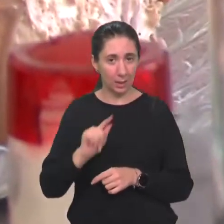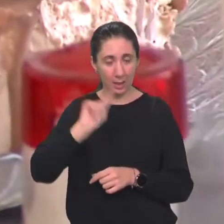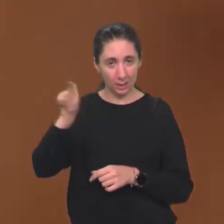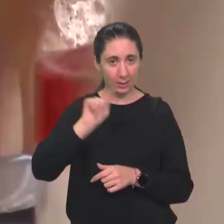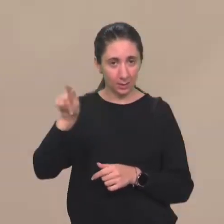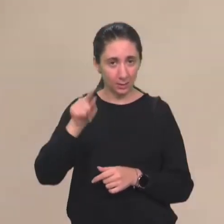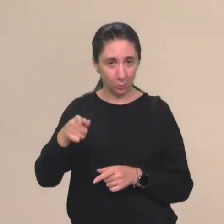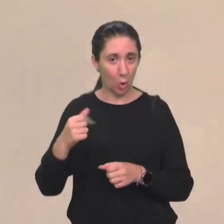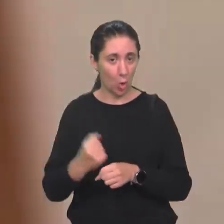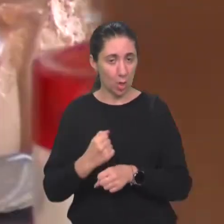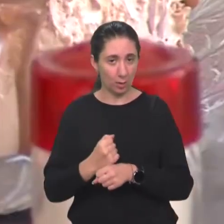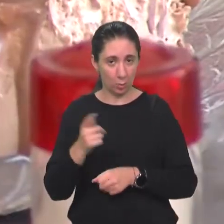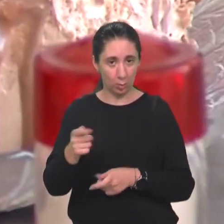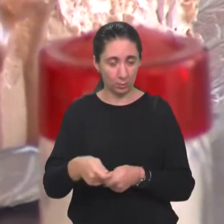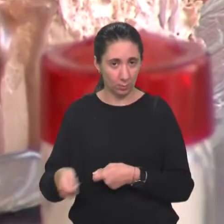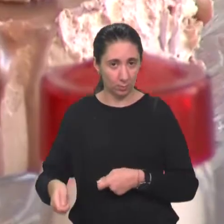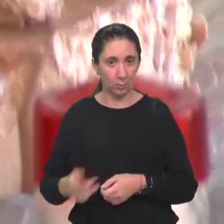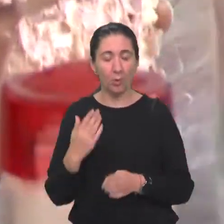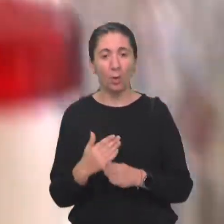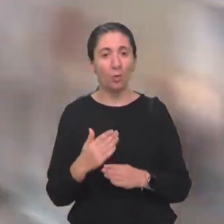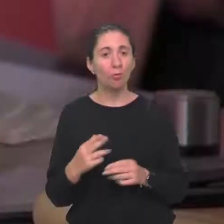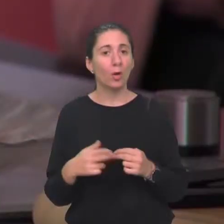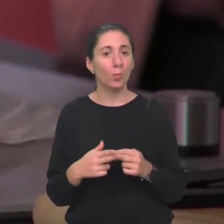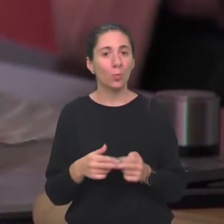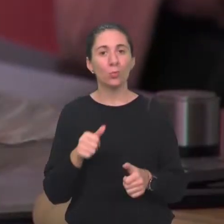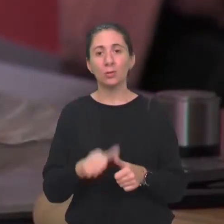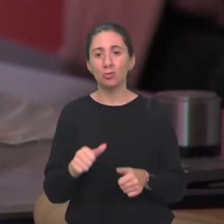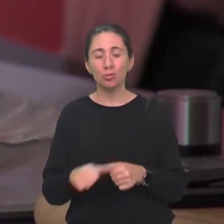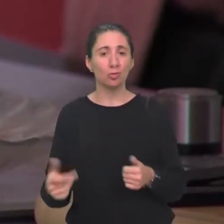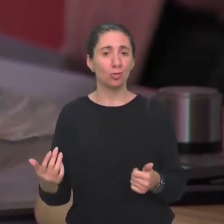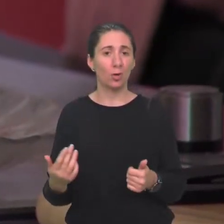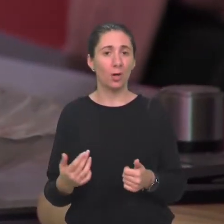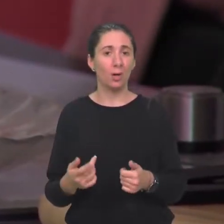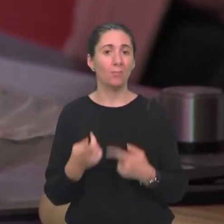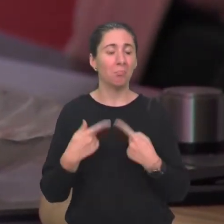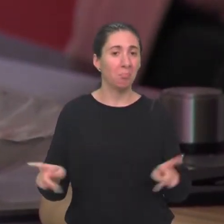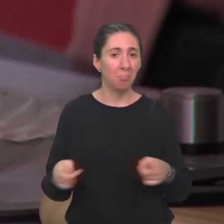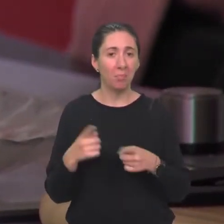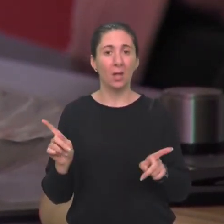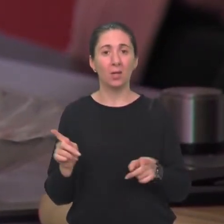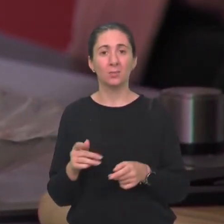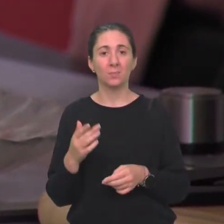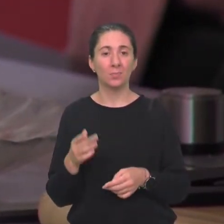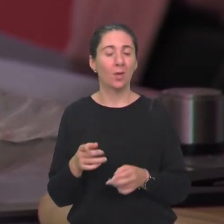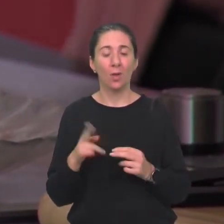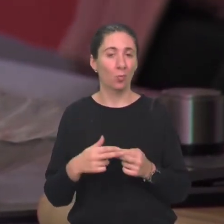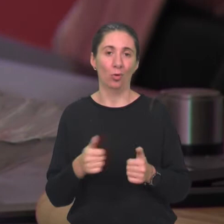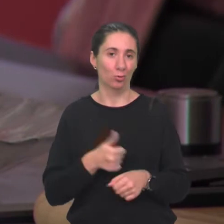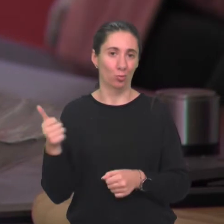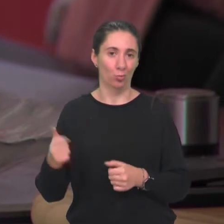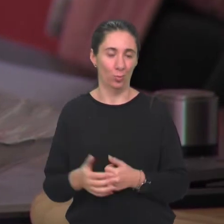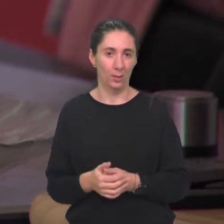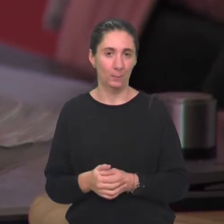na te radionice i uvijek bude šale i pjesme i baš bude super.